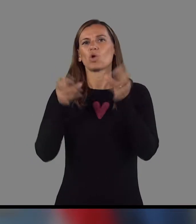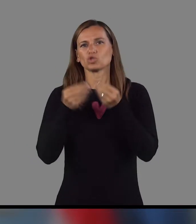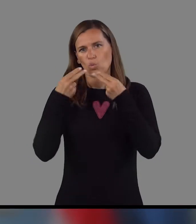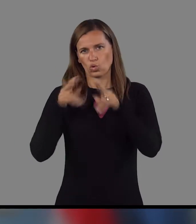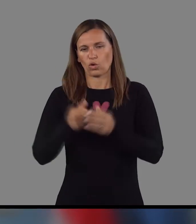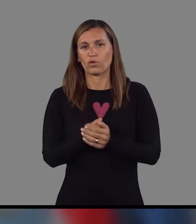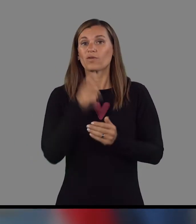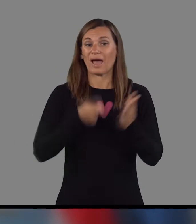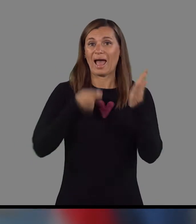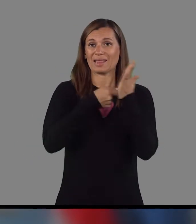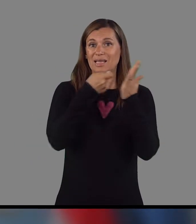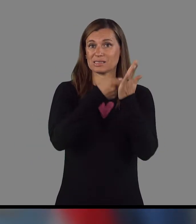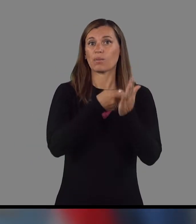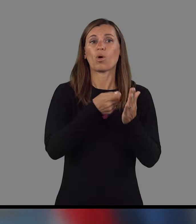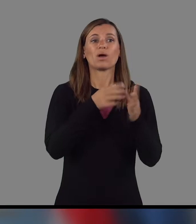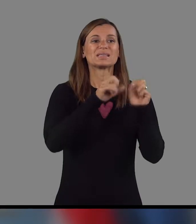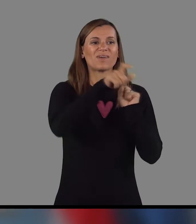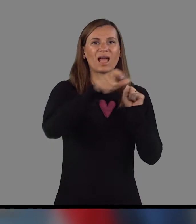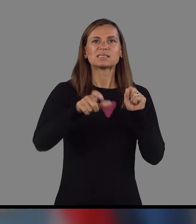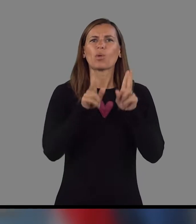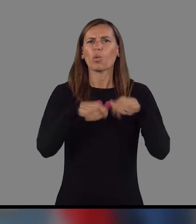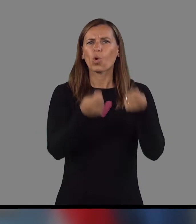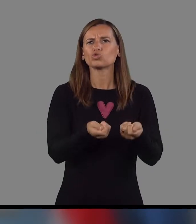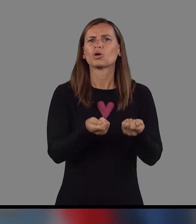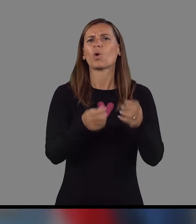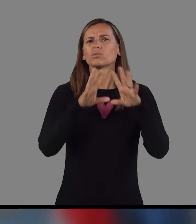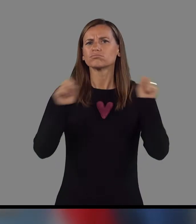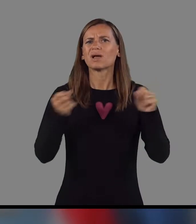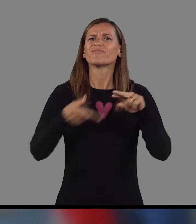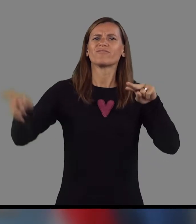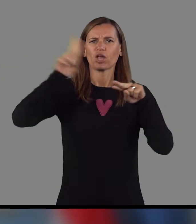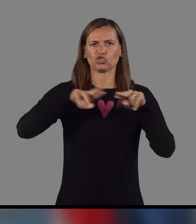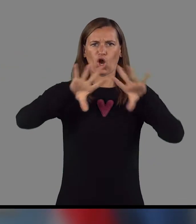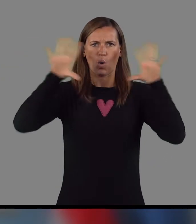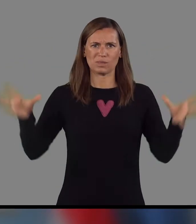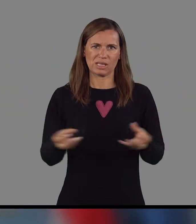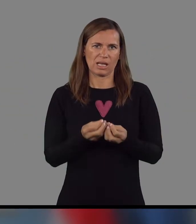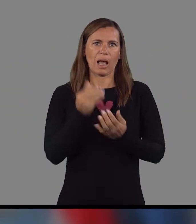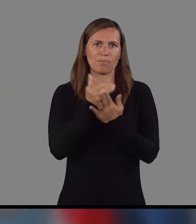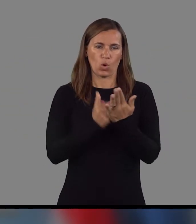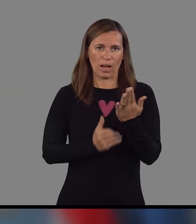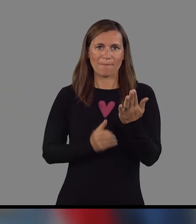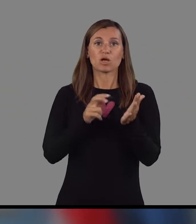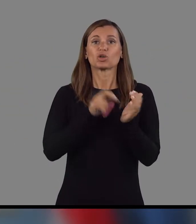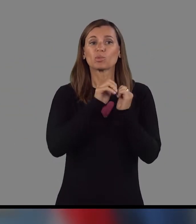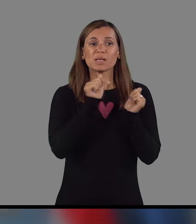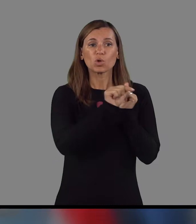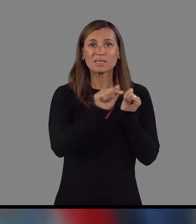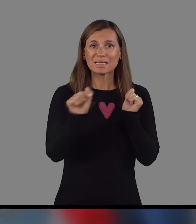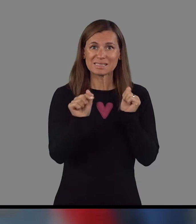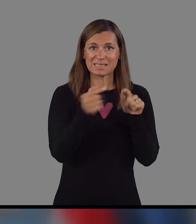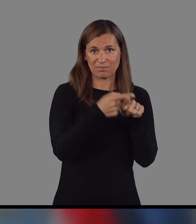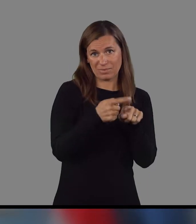aneksu izvajalcev obgočamo plačilo izvedenega večjega obsega programa, še vse posebej na tistih programih